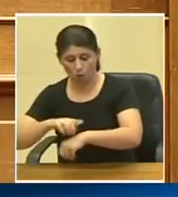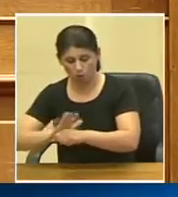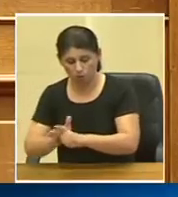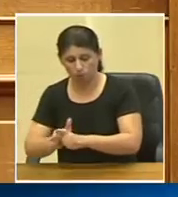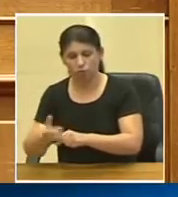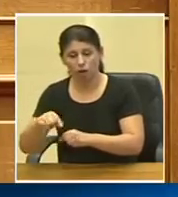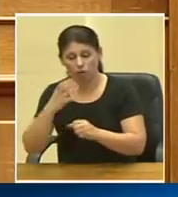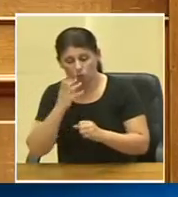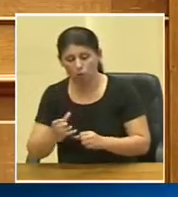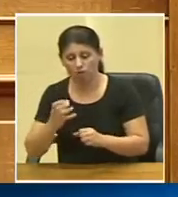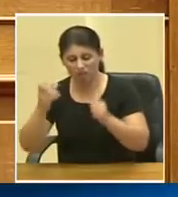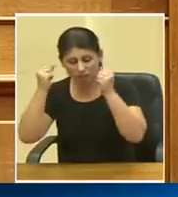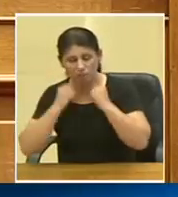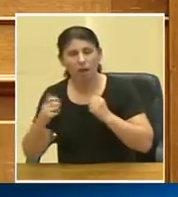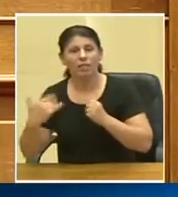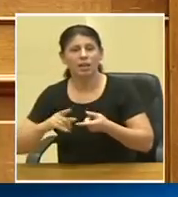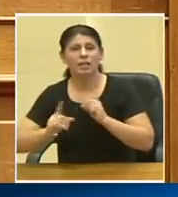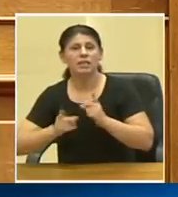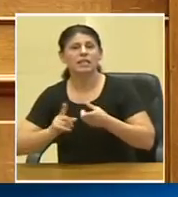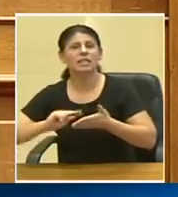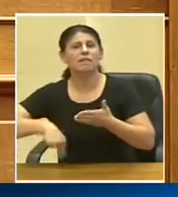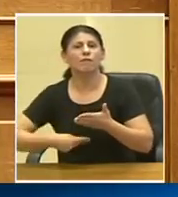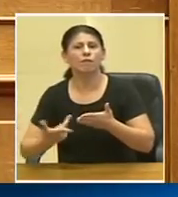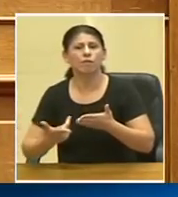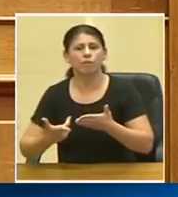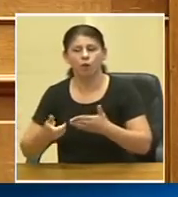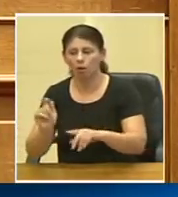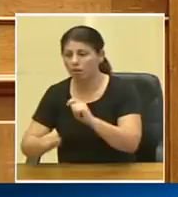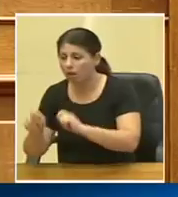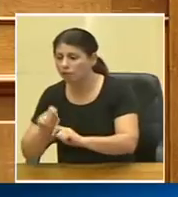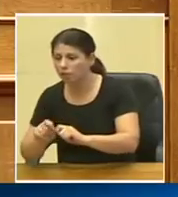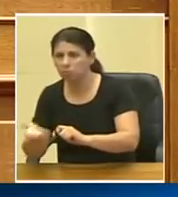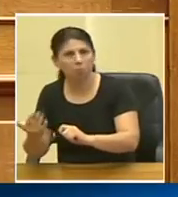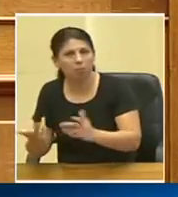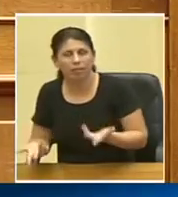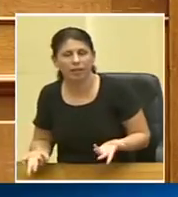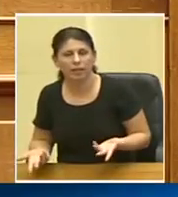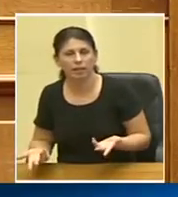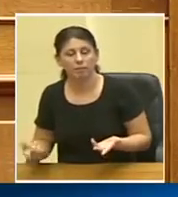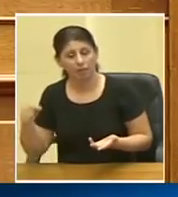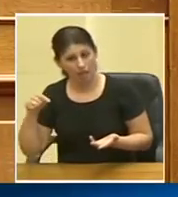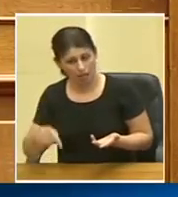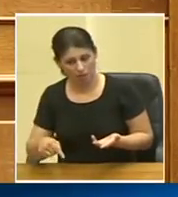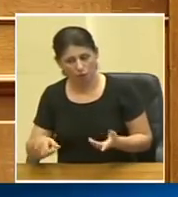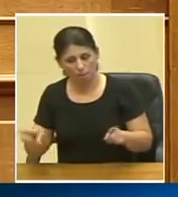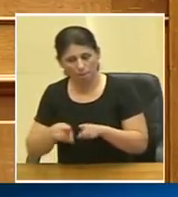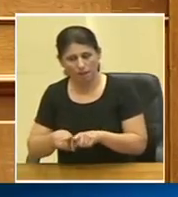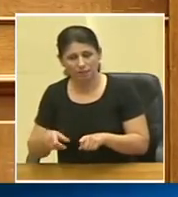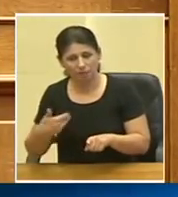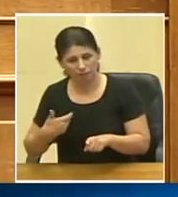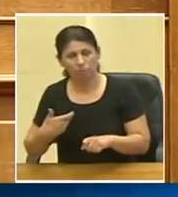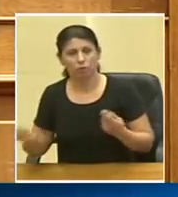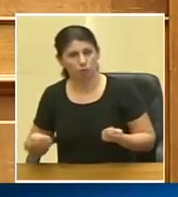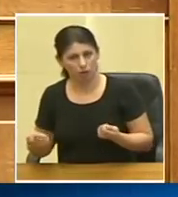και δεν υπήρχαν συμβόλαια συντήρησης. Αυτό σε συνδυασμό με αυτά που έχουμε κάνει μέχρι τώρα,